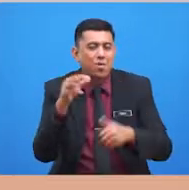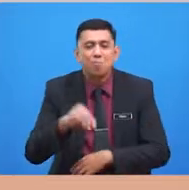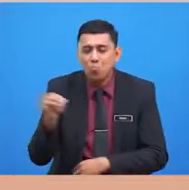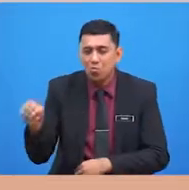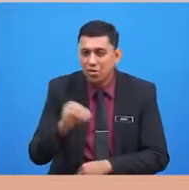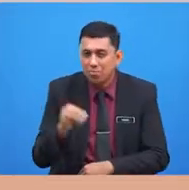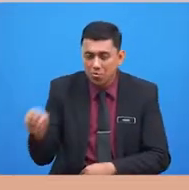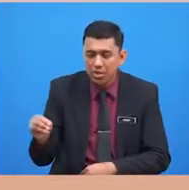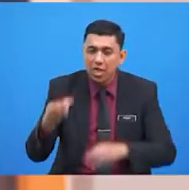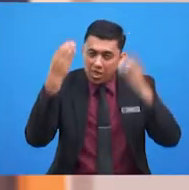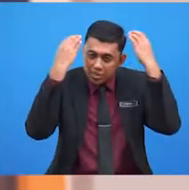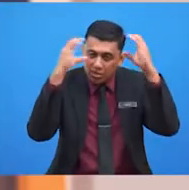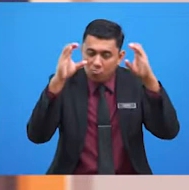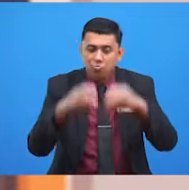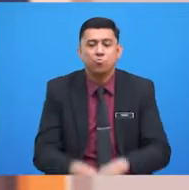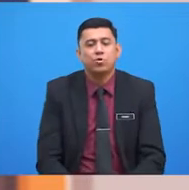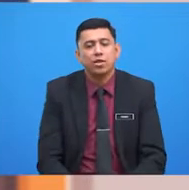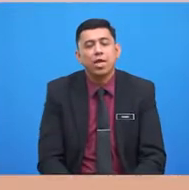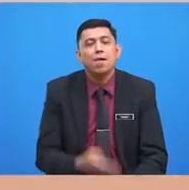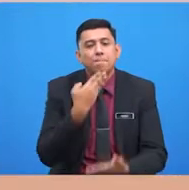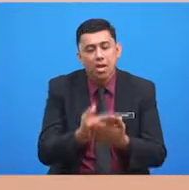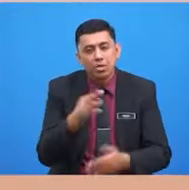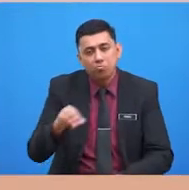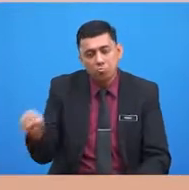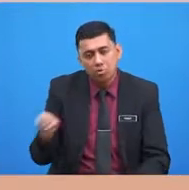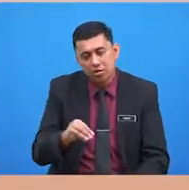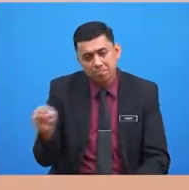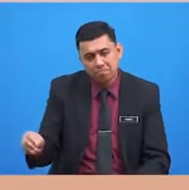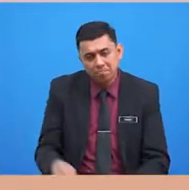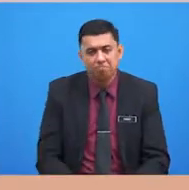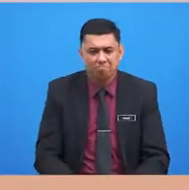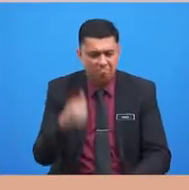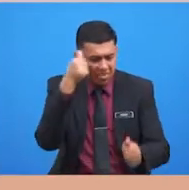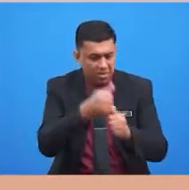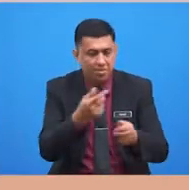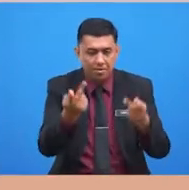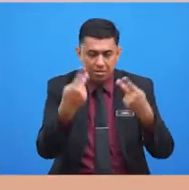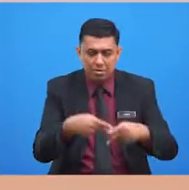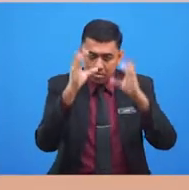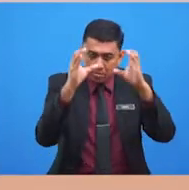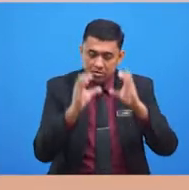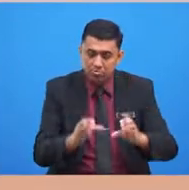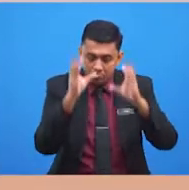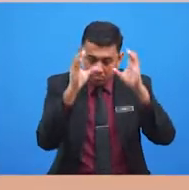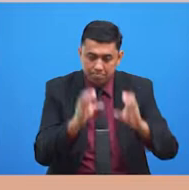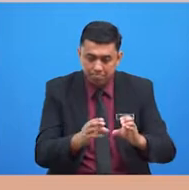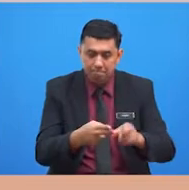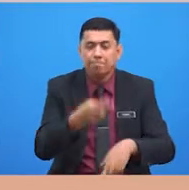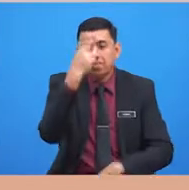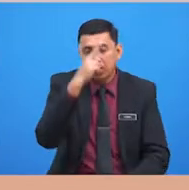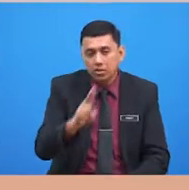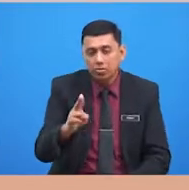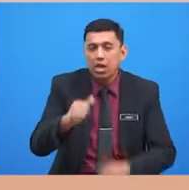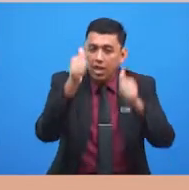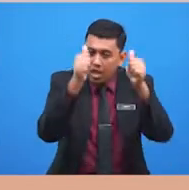-murid cikgu. Baik murid-murid, cikgu mengimbas kembali cara-cara menghormati